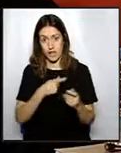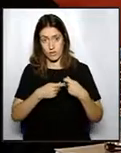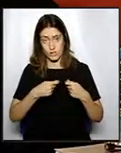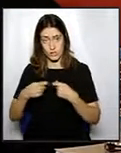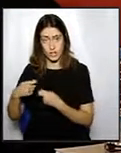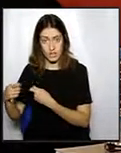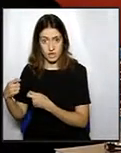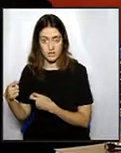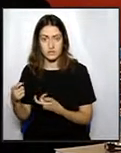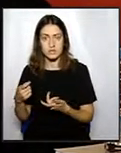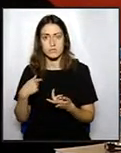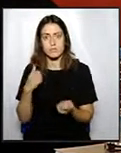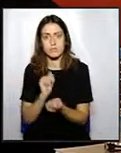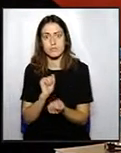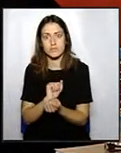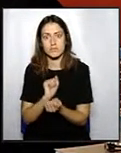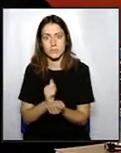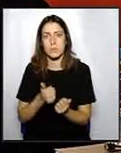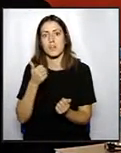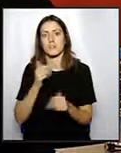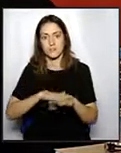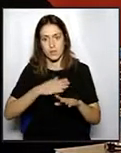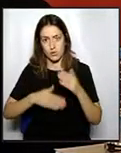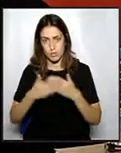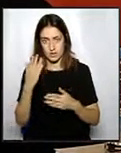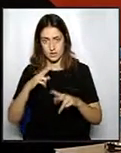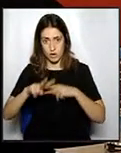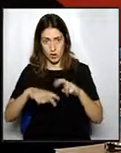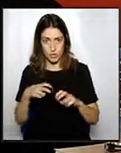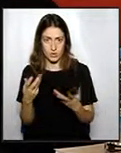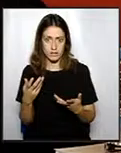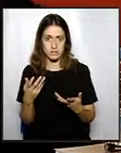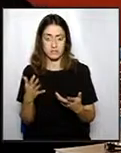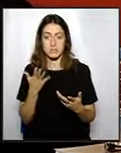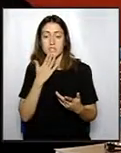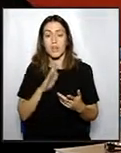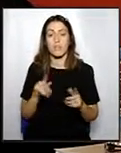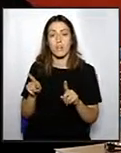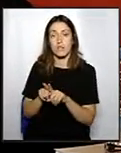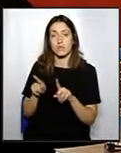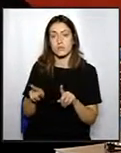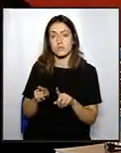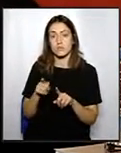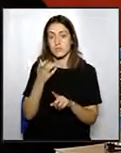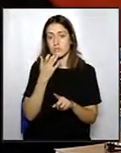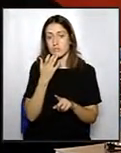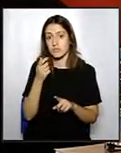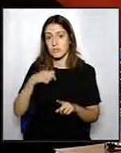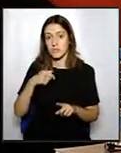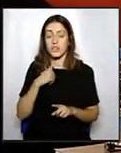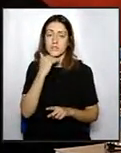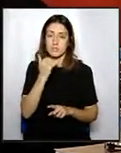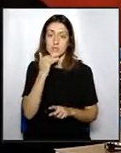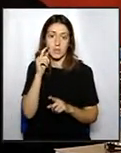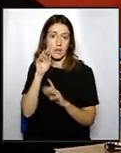que pateixen la crisi han d'esperar més temps a fer les obres, doncs, amb ells els hi és tot igual perquè, esclar, aquests que volen capgirar Vic ja sabem de quina manera